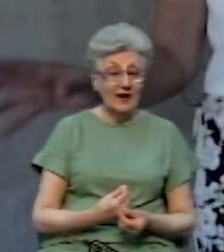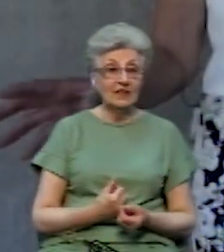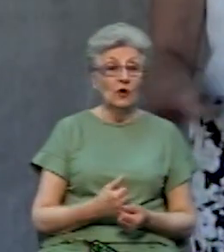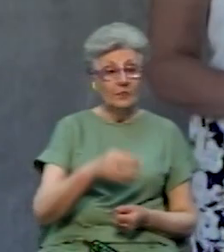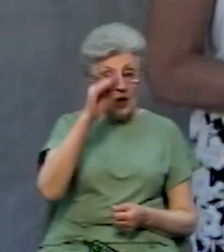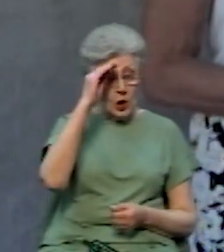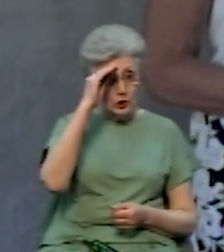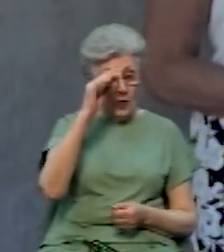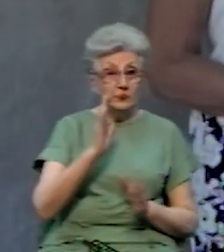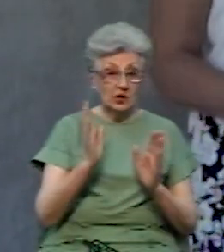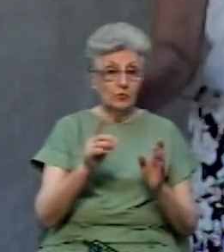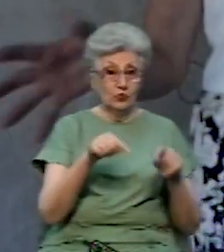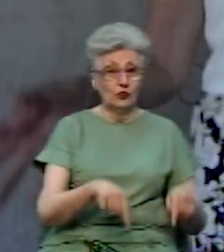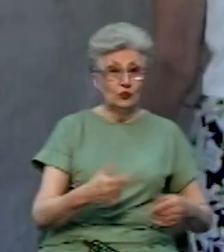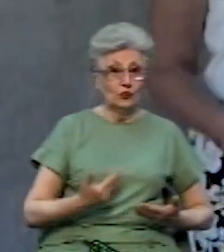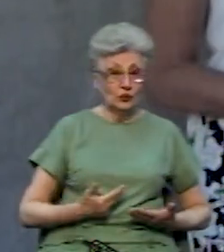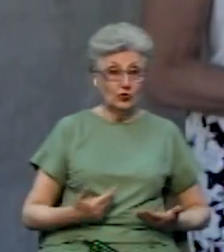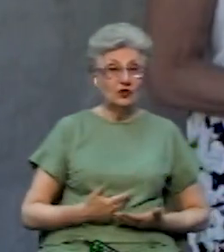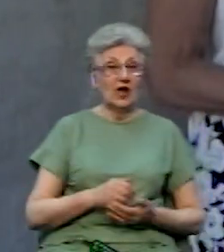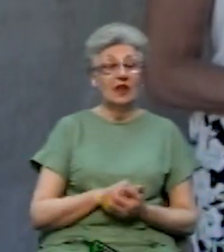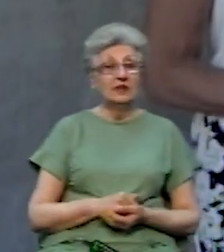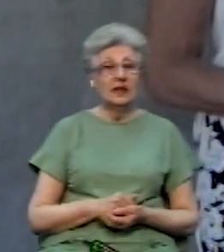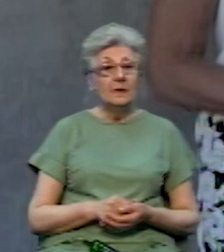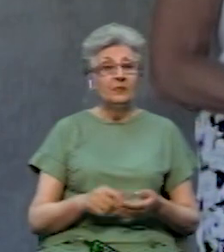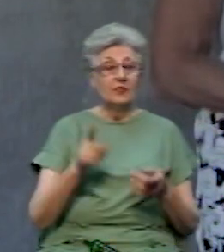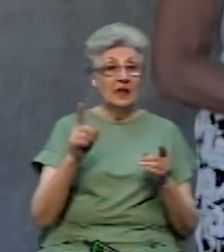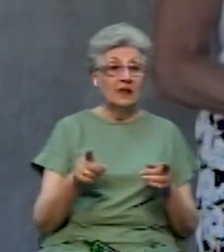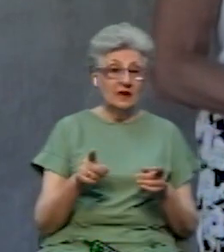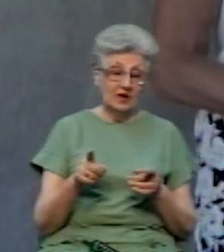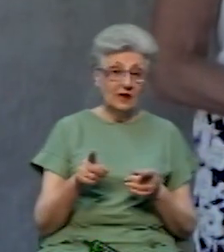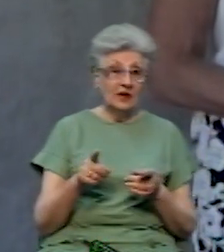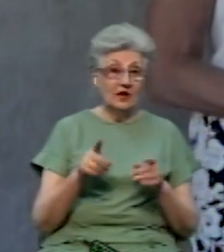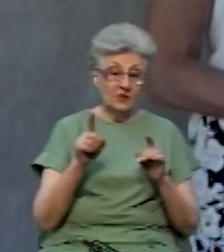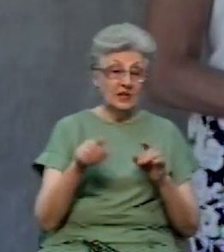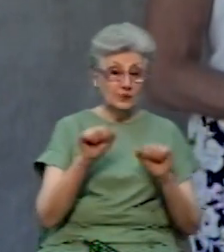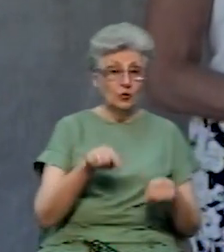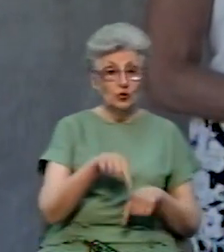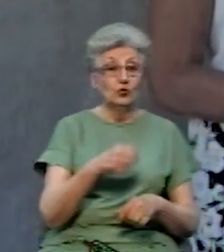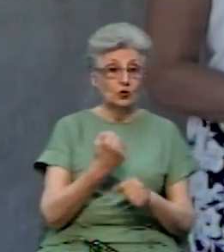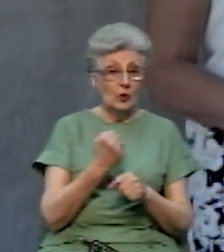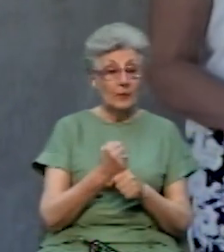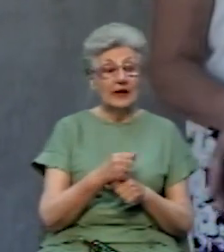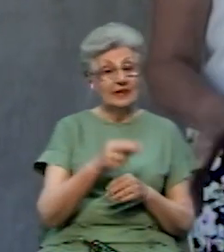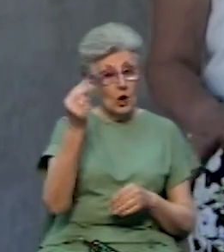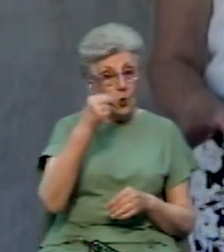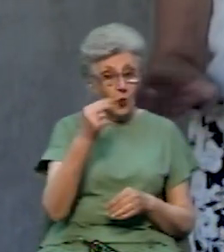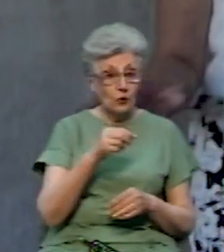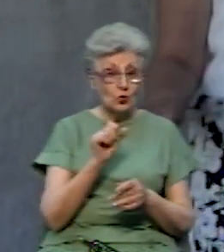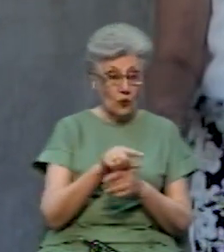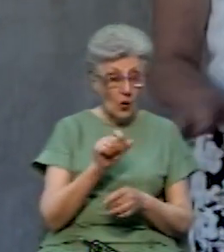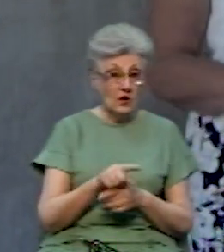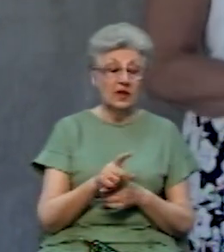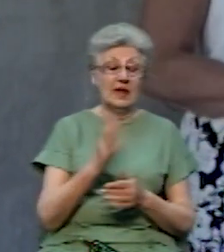Хлопчики будуть тут. Тут у нас є парта, де вони зможуть уроки робити. І є можливість